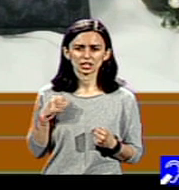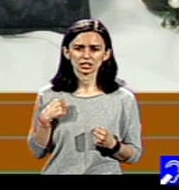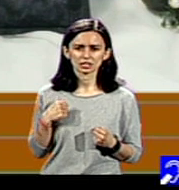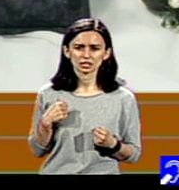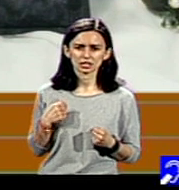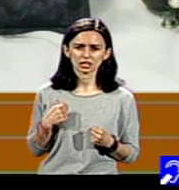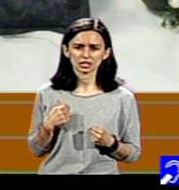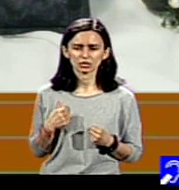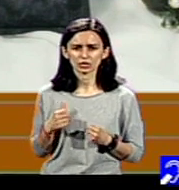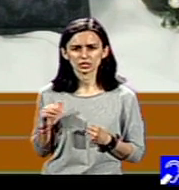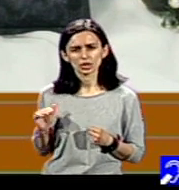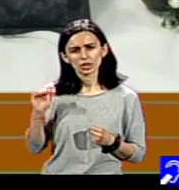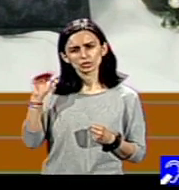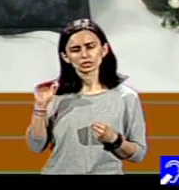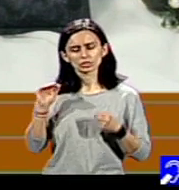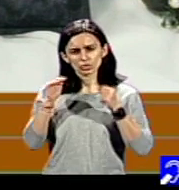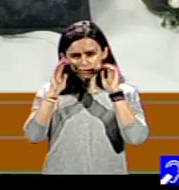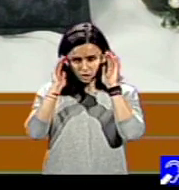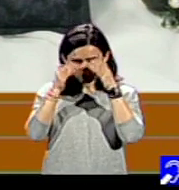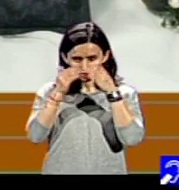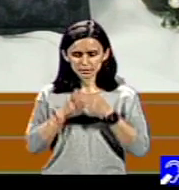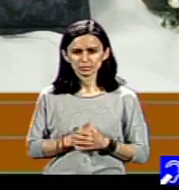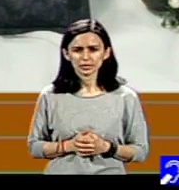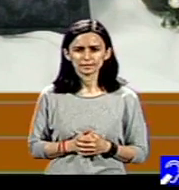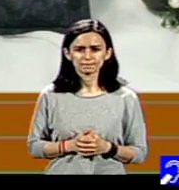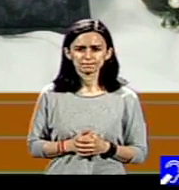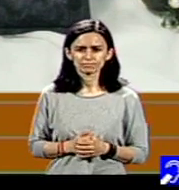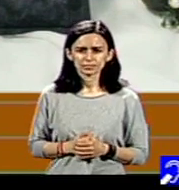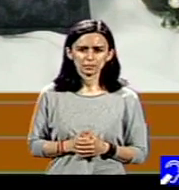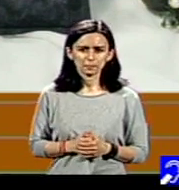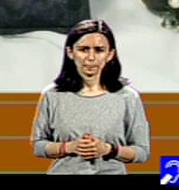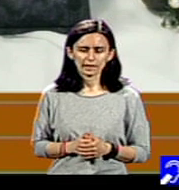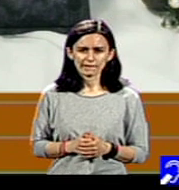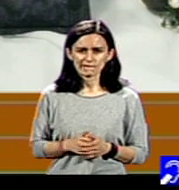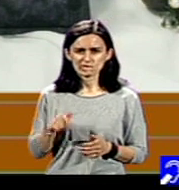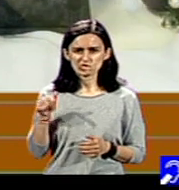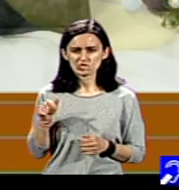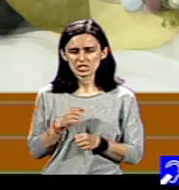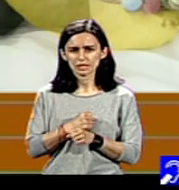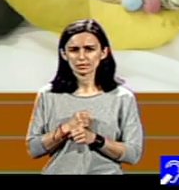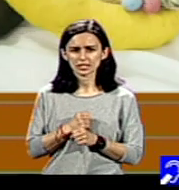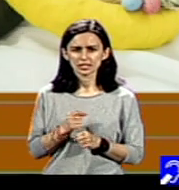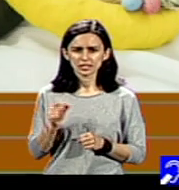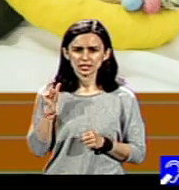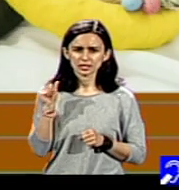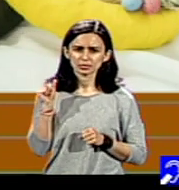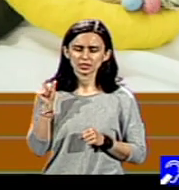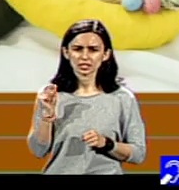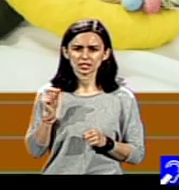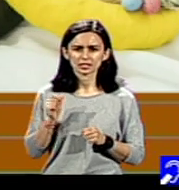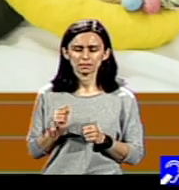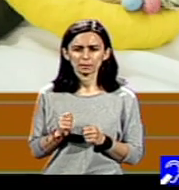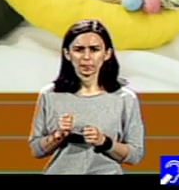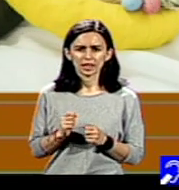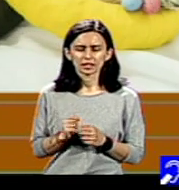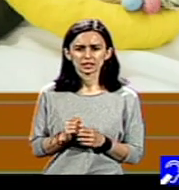sau al adulților cu autism. Aici am avut cele mai puține succesuri. De ce s-a întâmplat